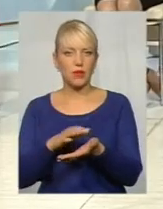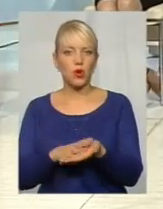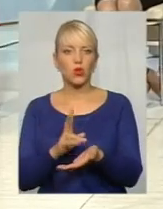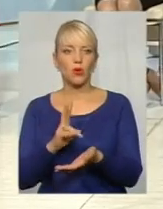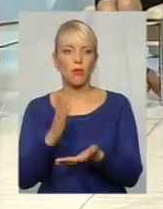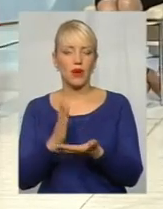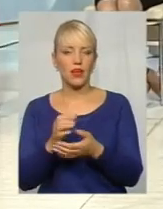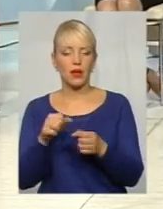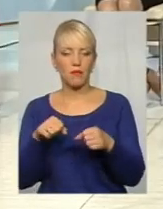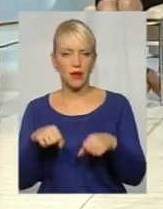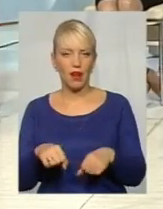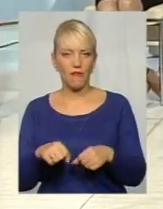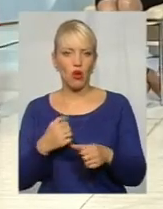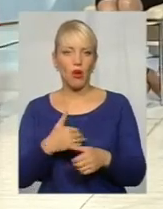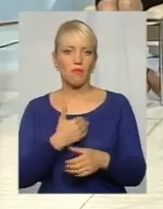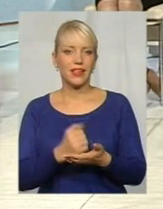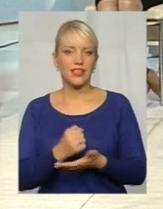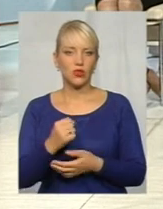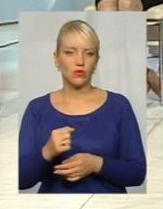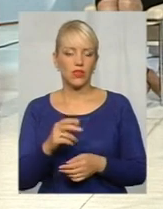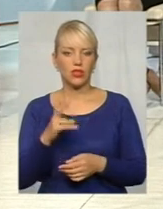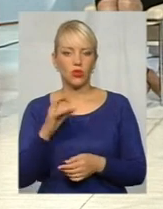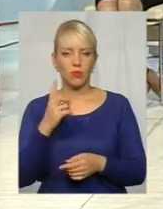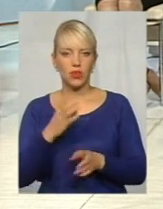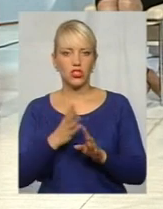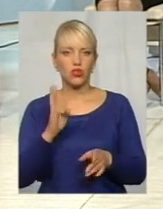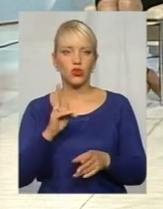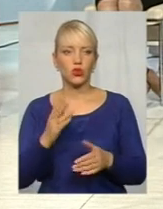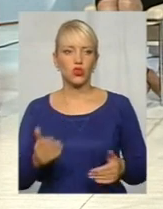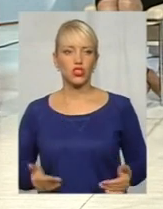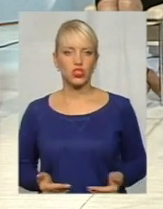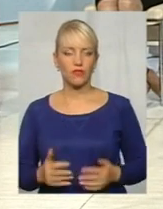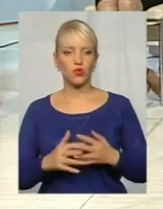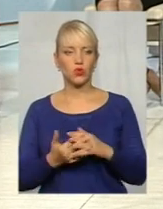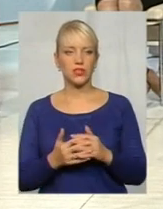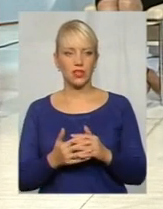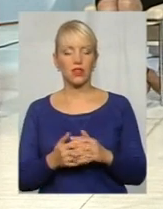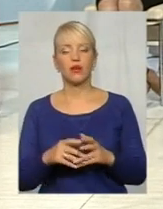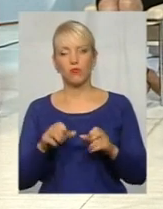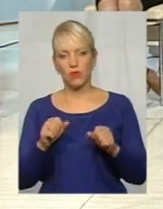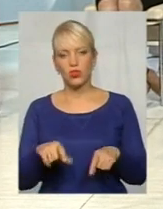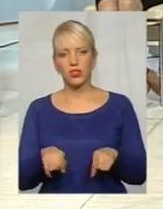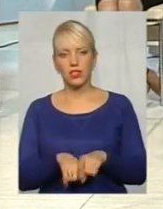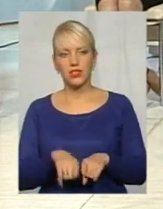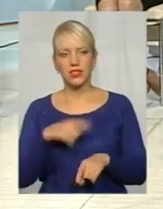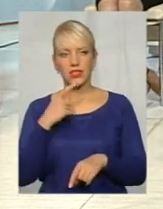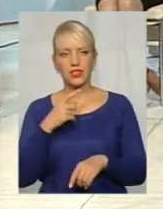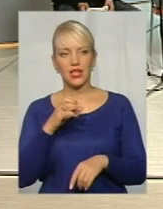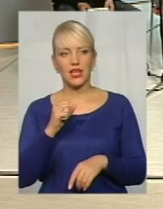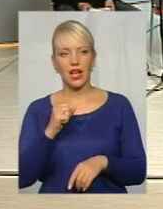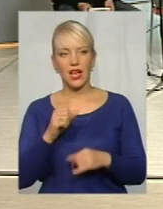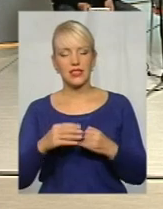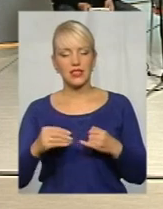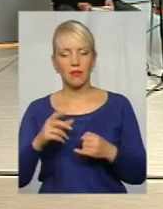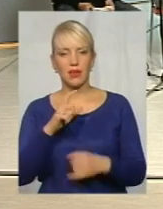претендувати. Але першочергово ті, хто жив на селі і працював в тих госпах. А землі